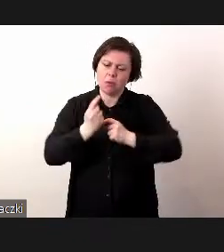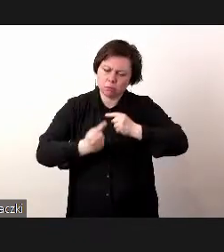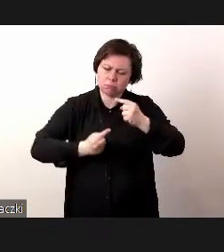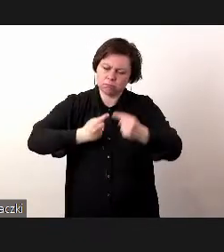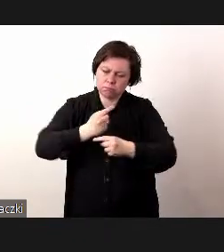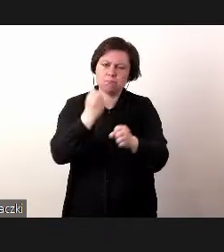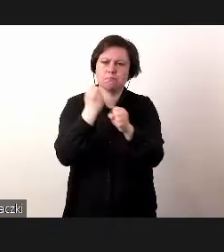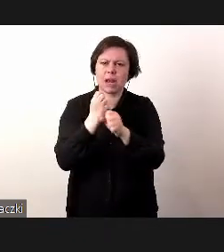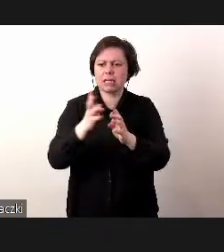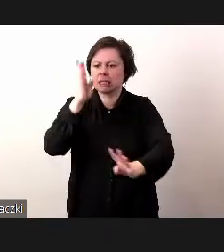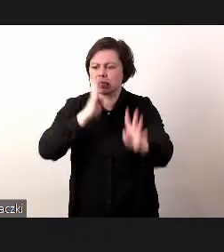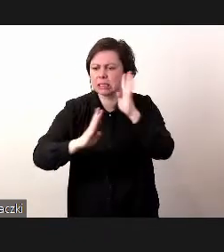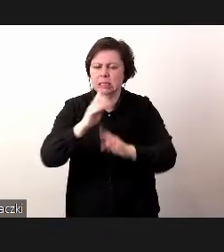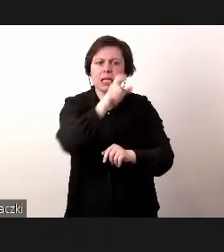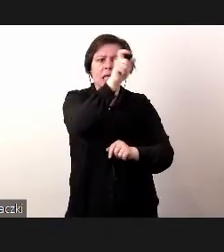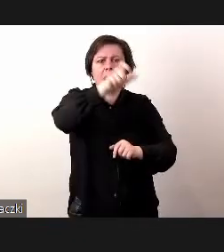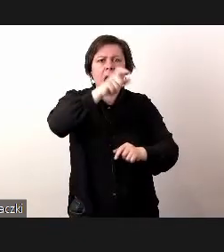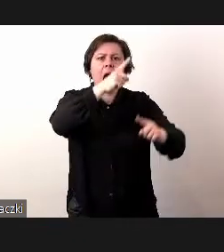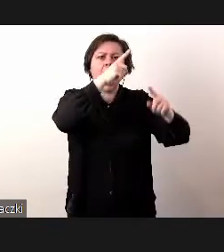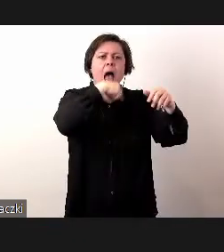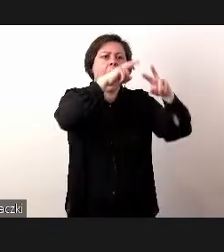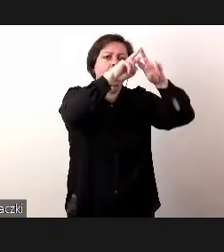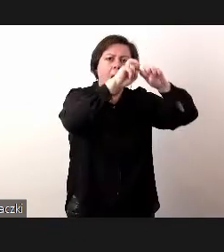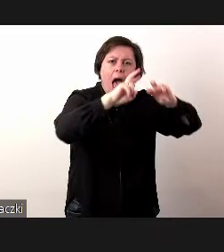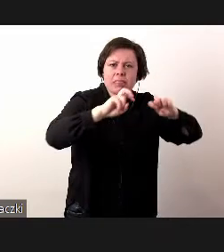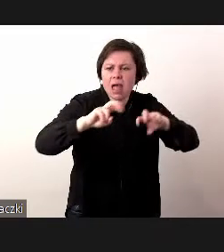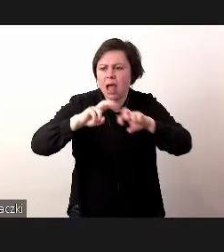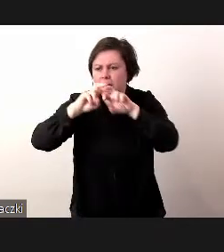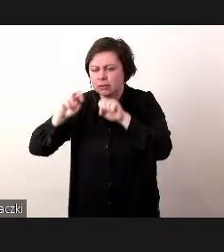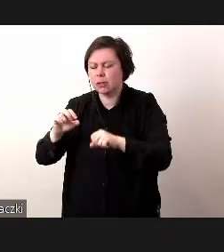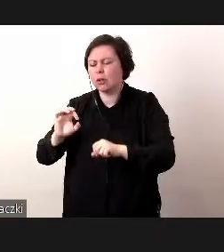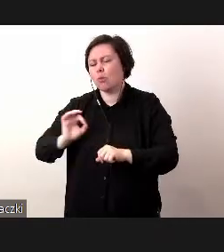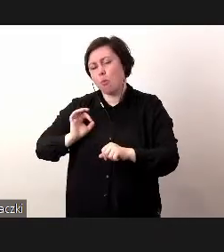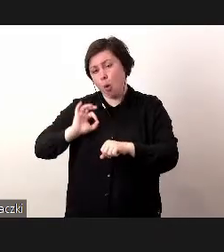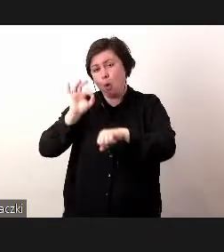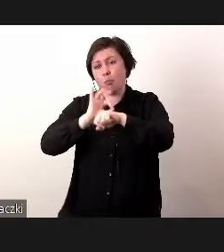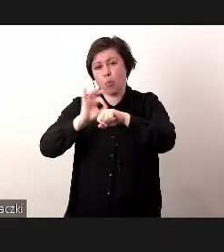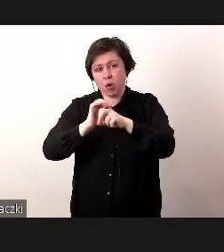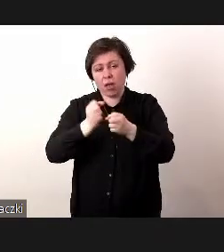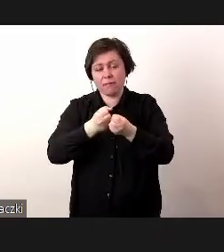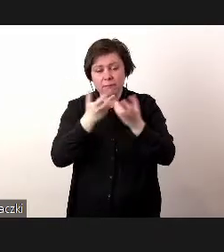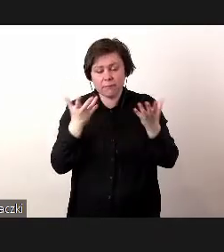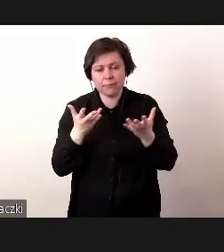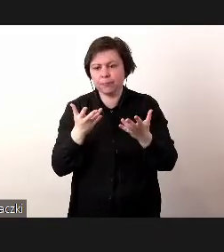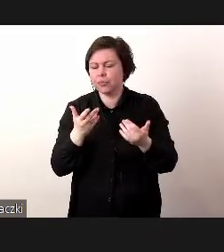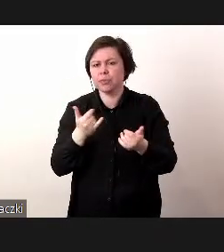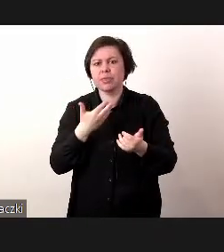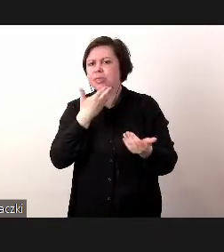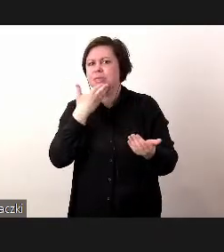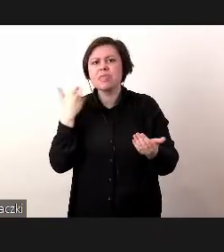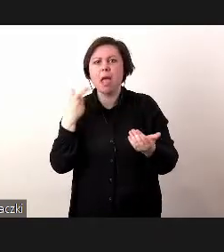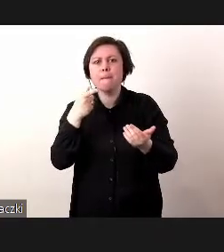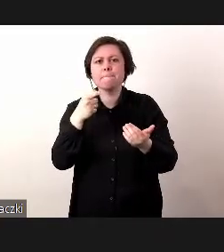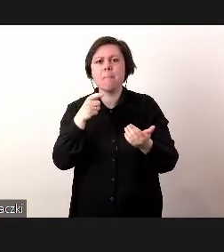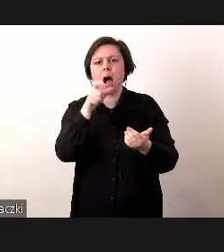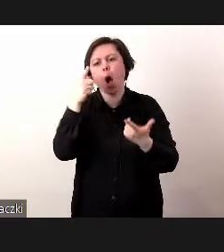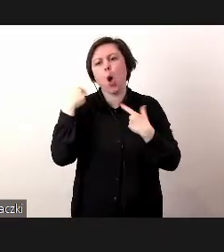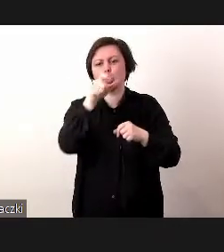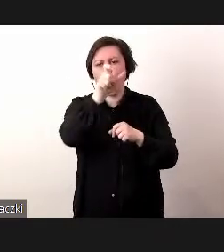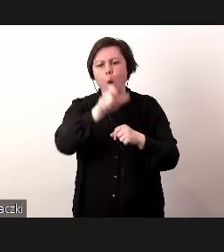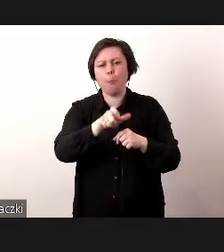pracy z klientem, z analitykami. U mnie akurat w wielu projektach nie występują programiści,